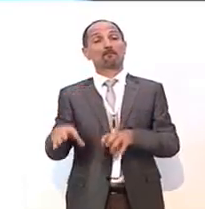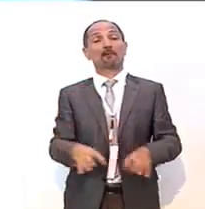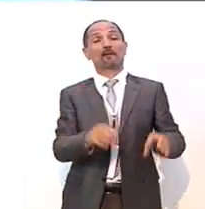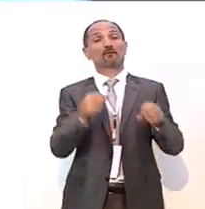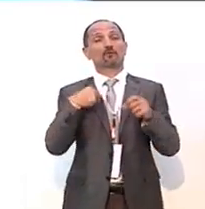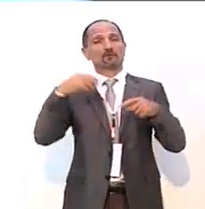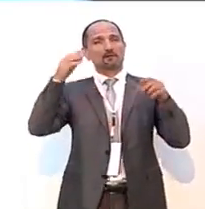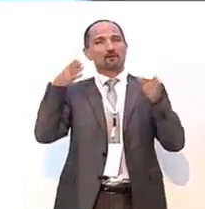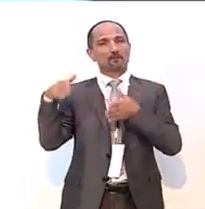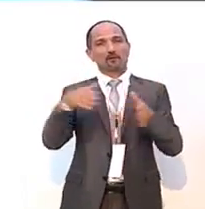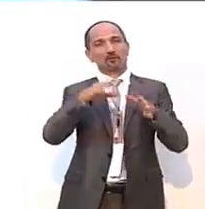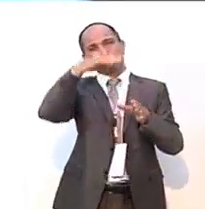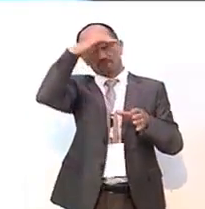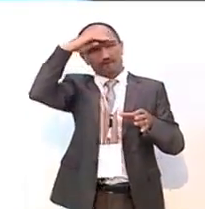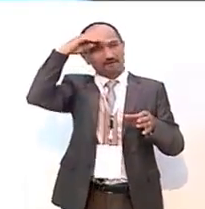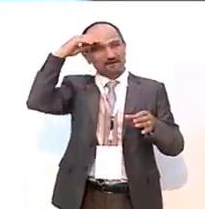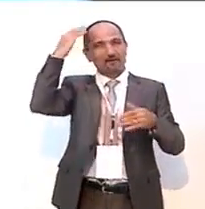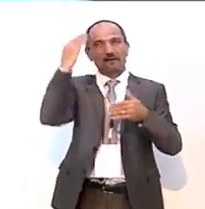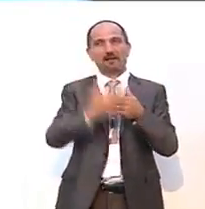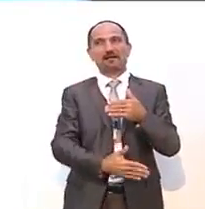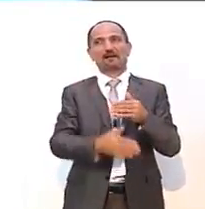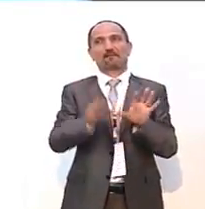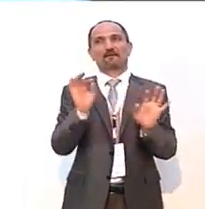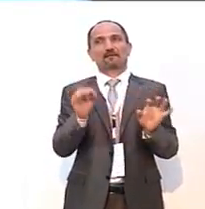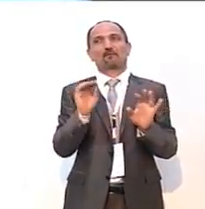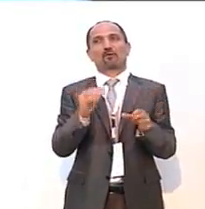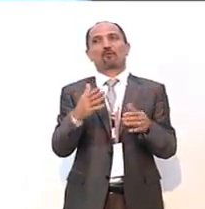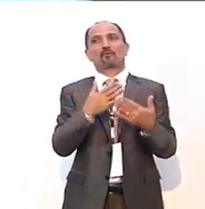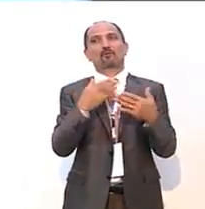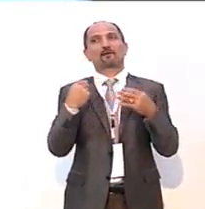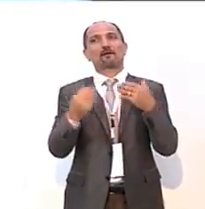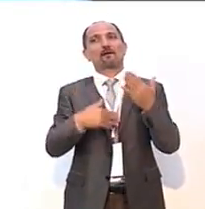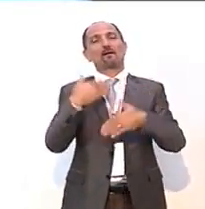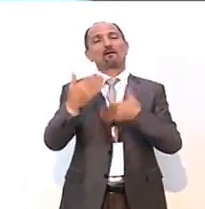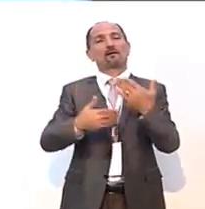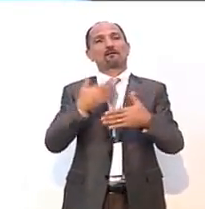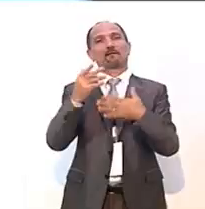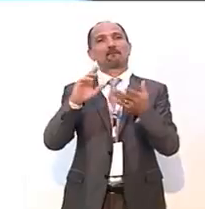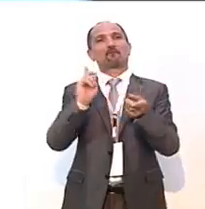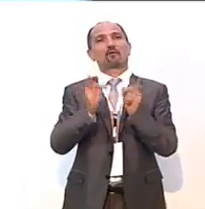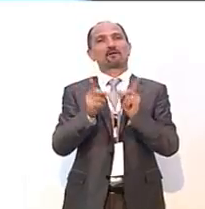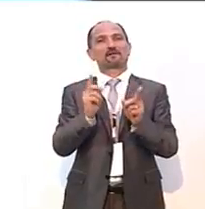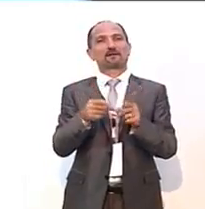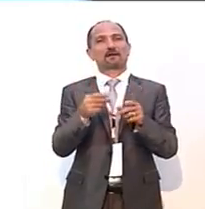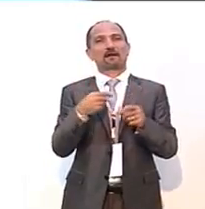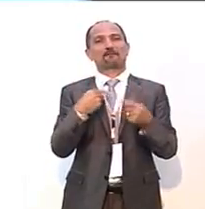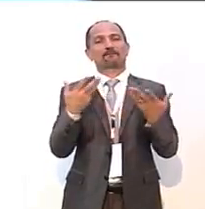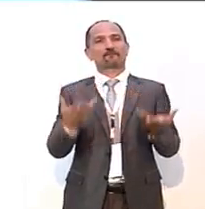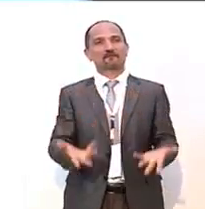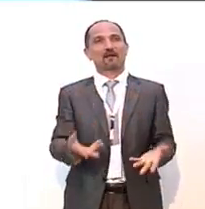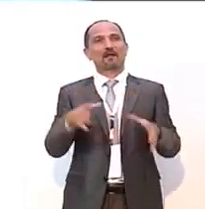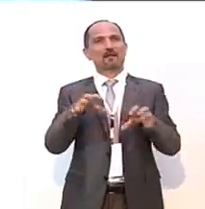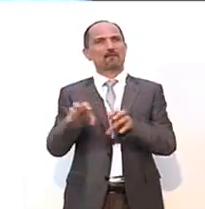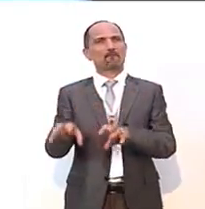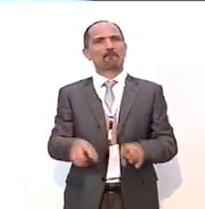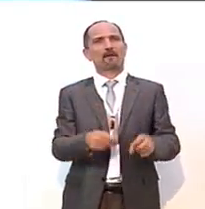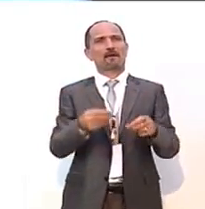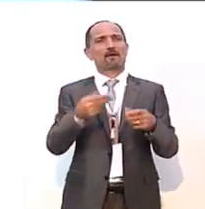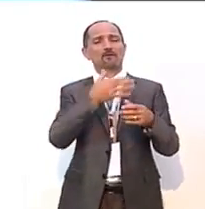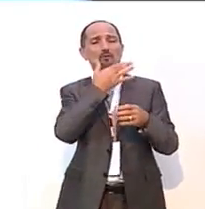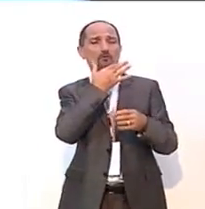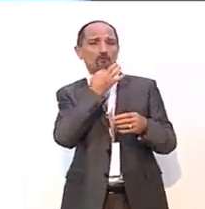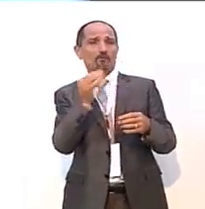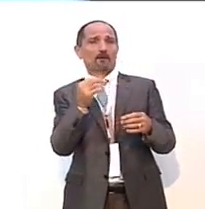fatto di fatica, di passione, ai limiti della dedizione, perché crediamo che fare politica oggi sia l'impegno più bello e